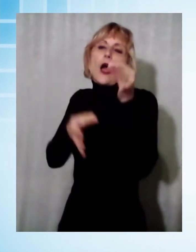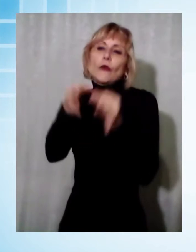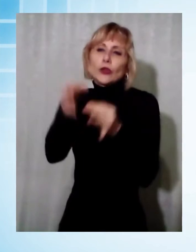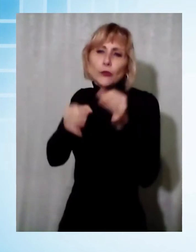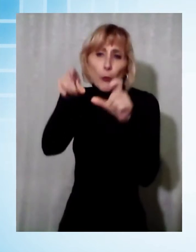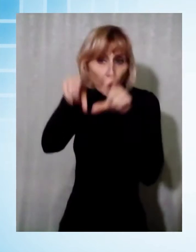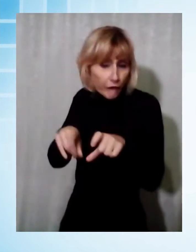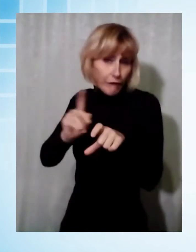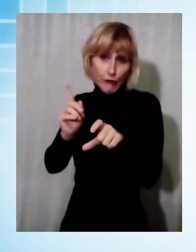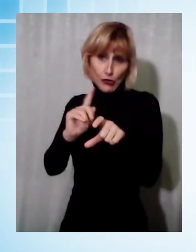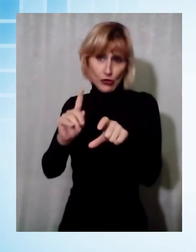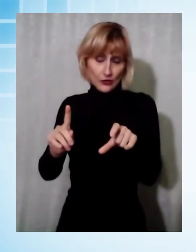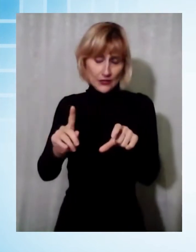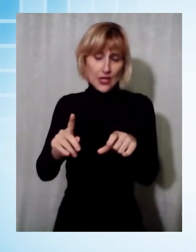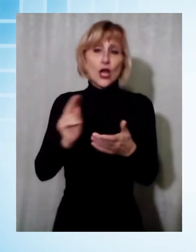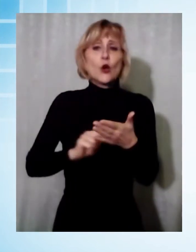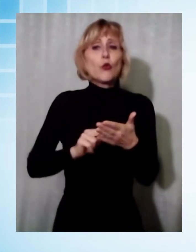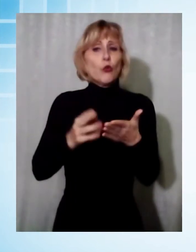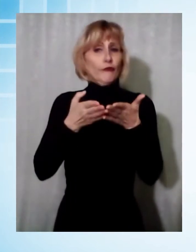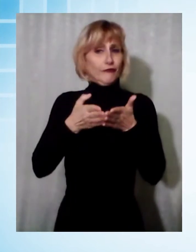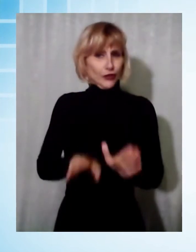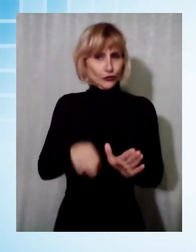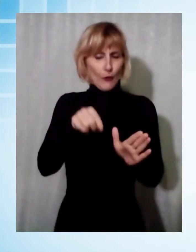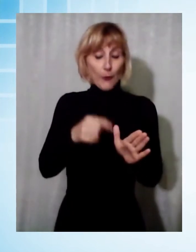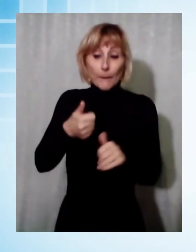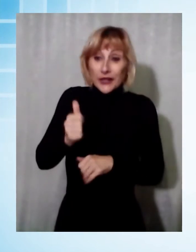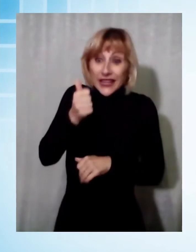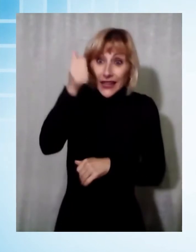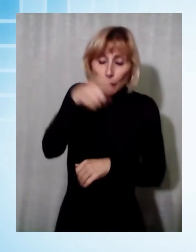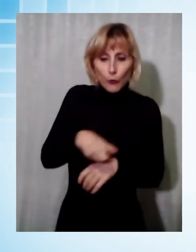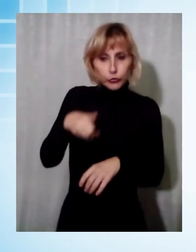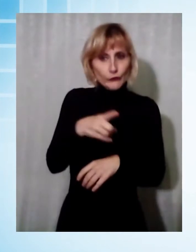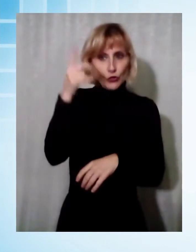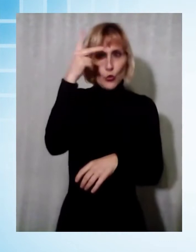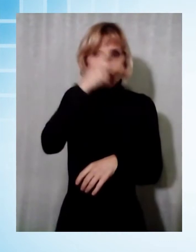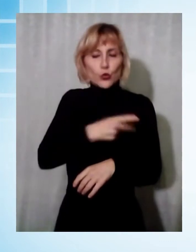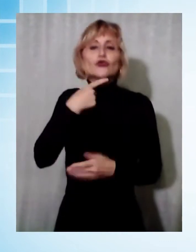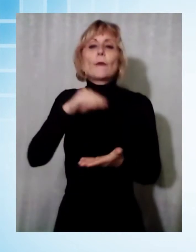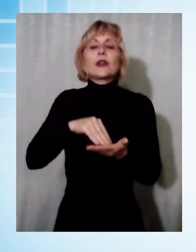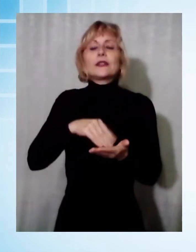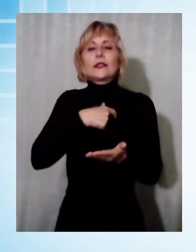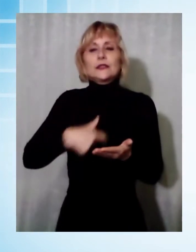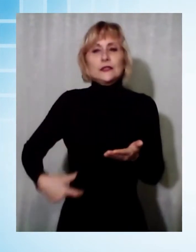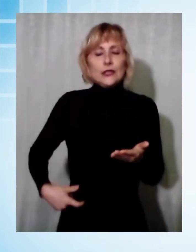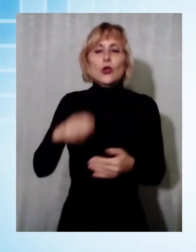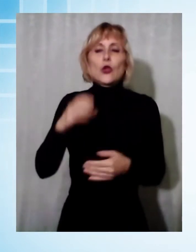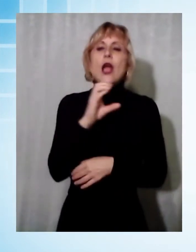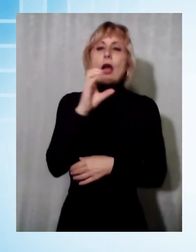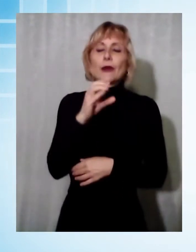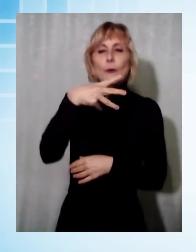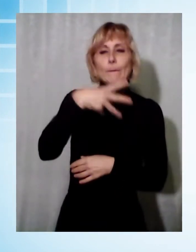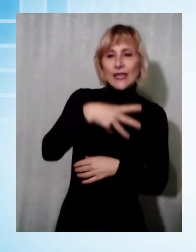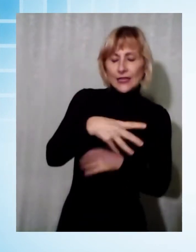All'apertura dell'ufficio, il primo del genere nella nostra provincia, erano presenti oltre al Sindaco di Capannori Luca Menesini e all